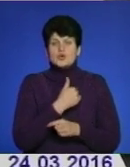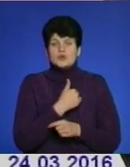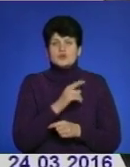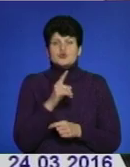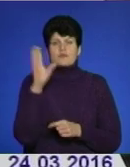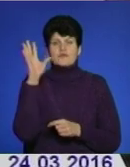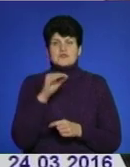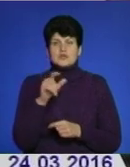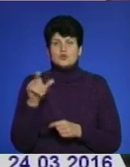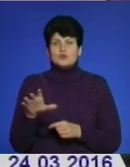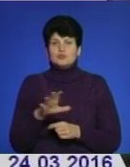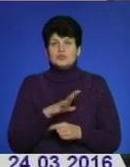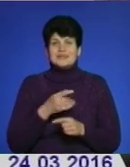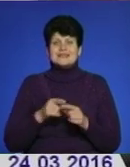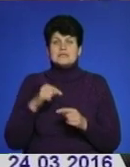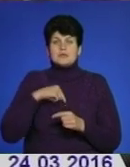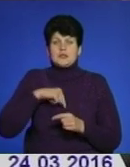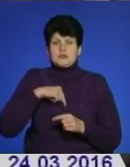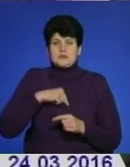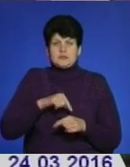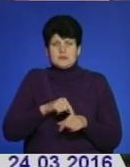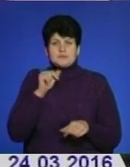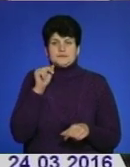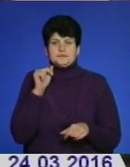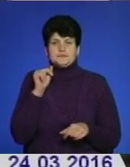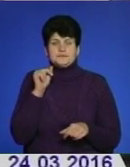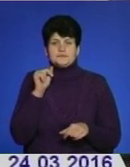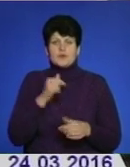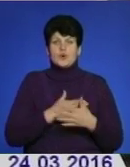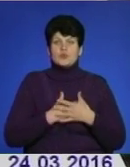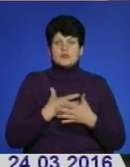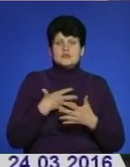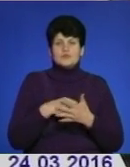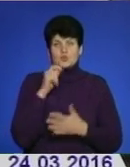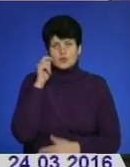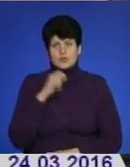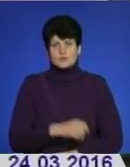щоб всі люди були цим духом пронизані і любили свою країну.